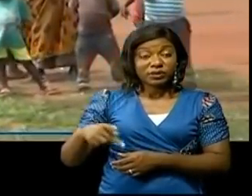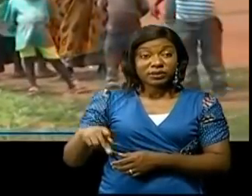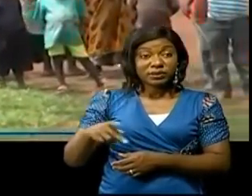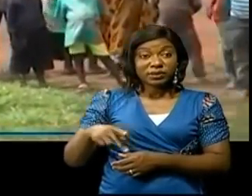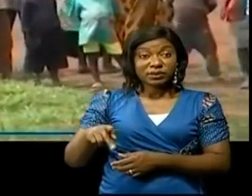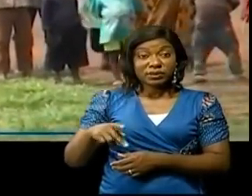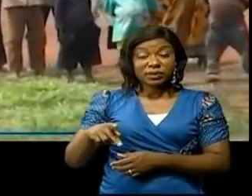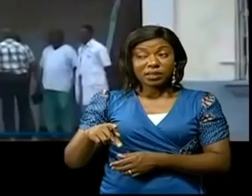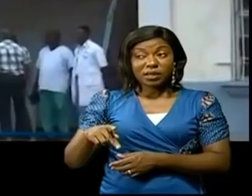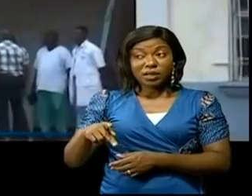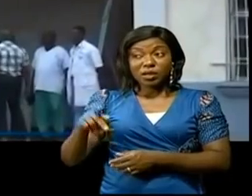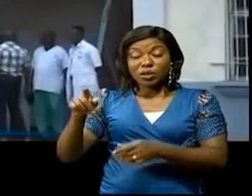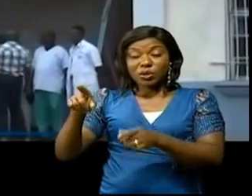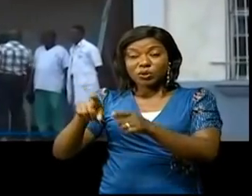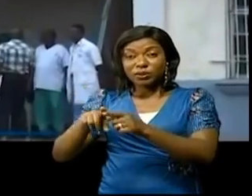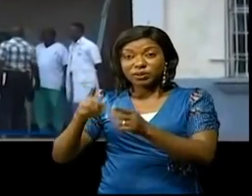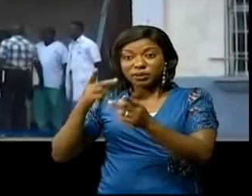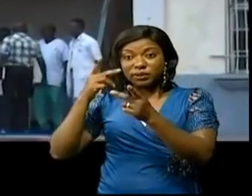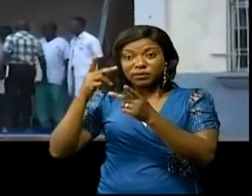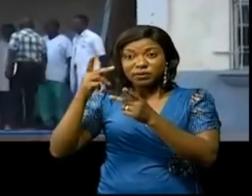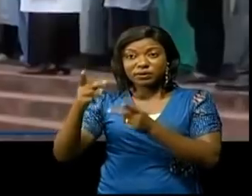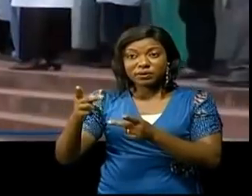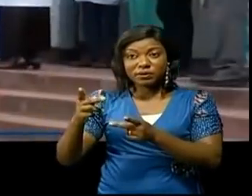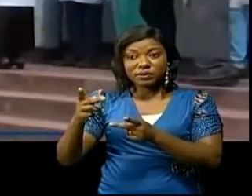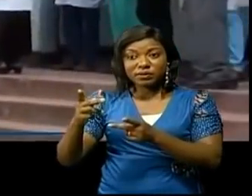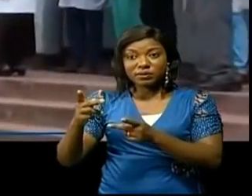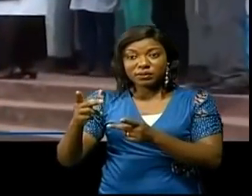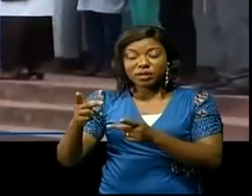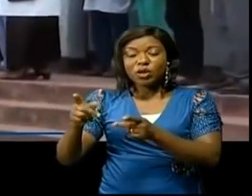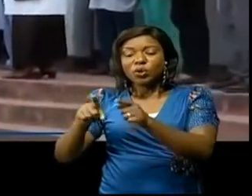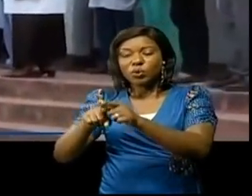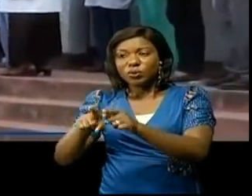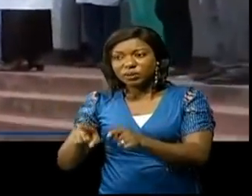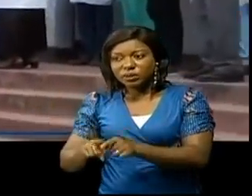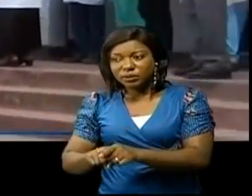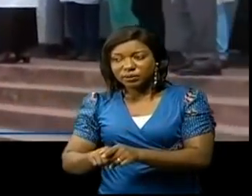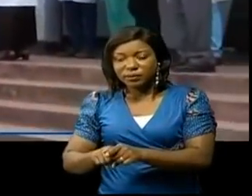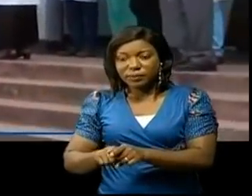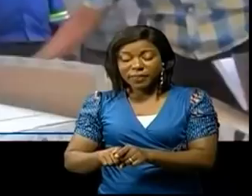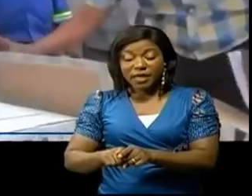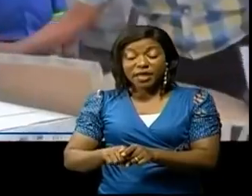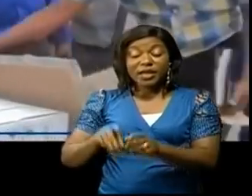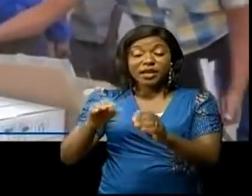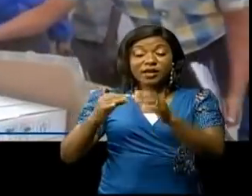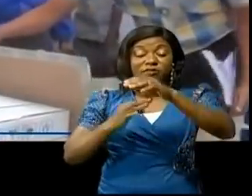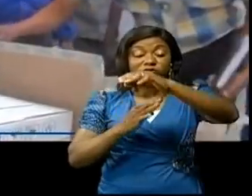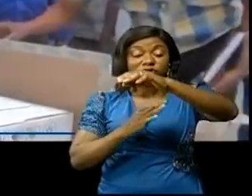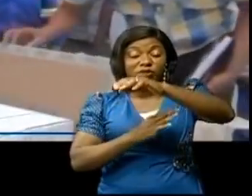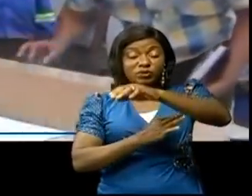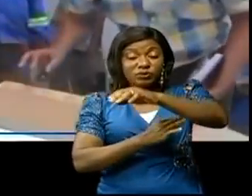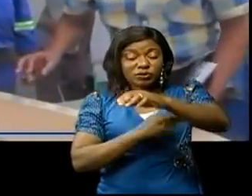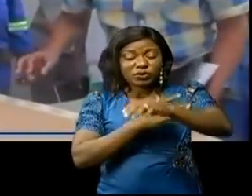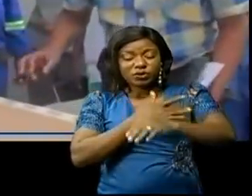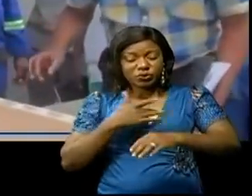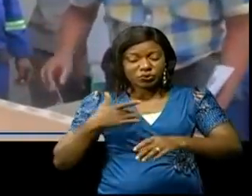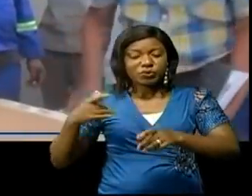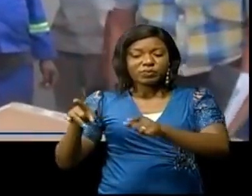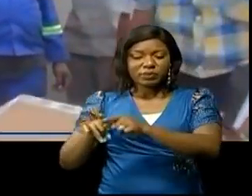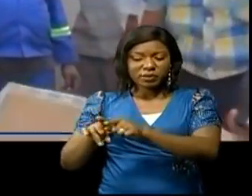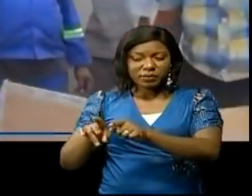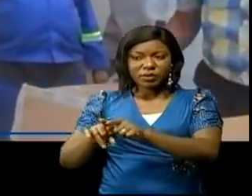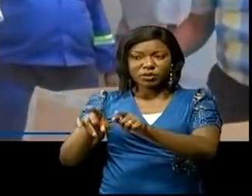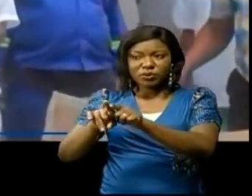le président national de la vision collective pour le développement communautaire du Congo, de la fondation qui portait son nom et de l'association socio